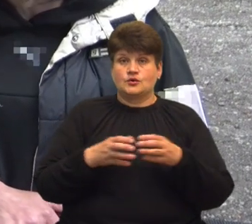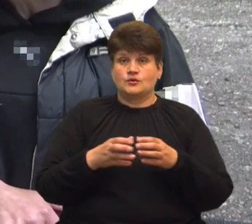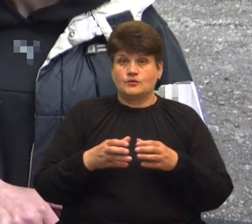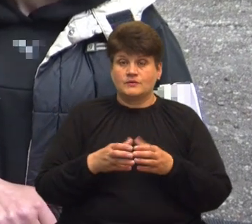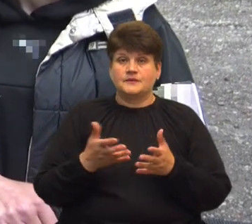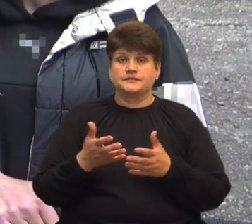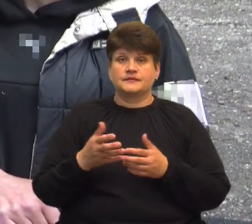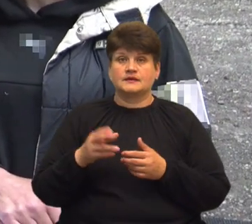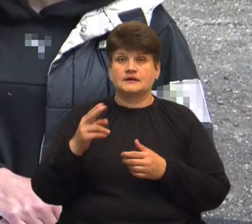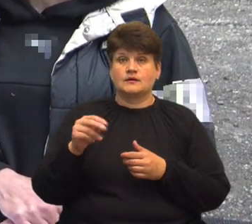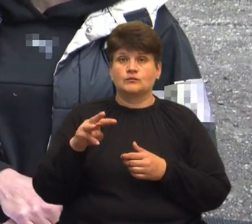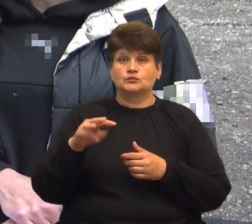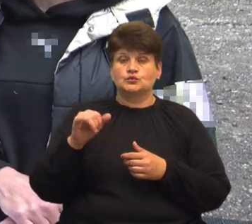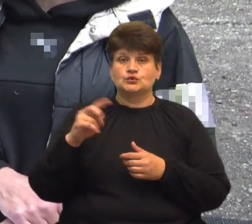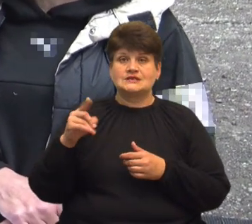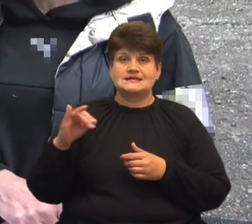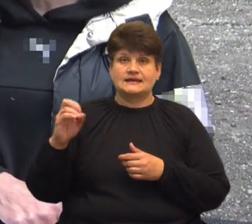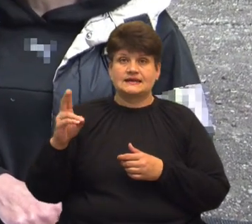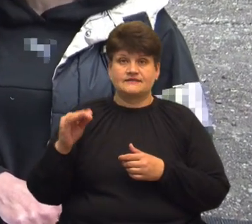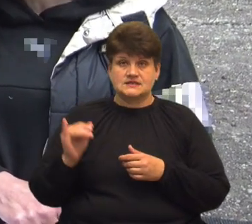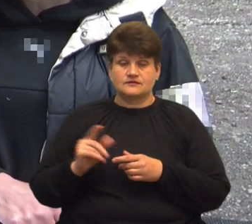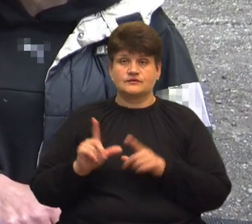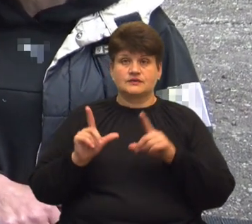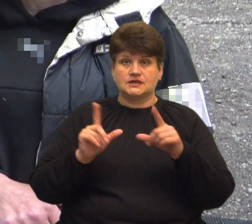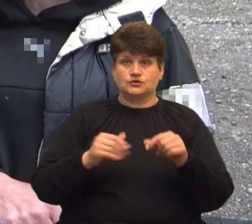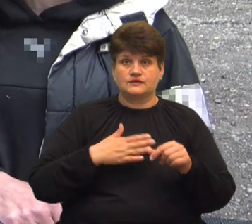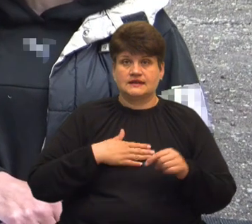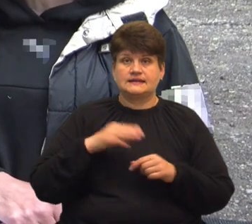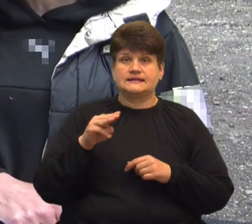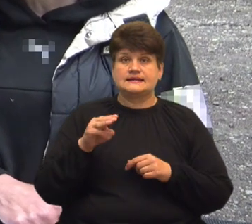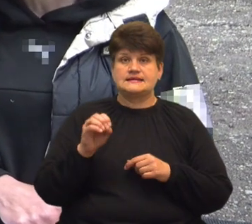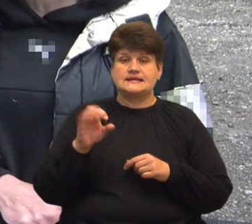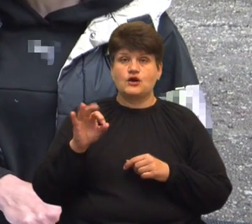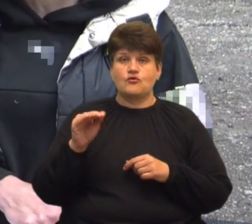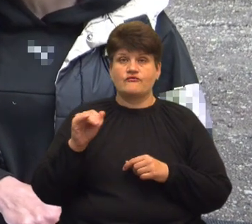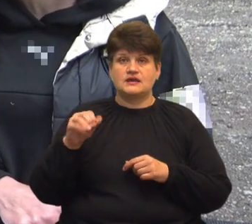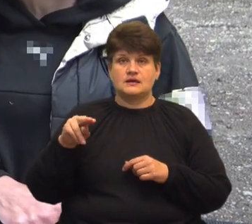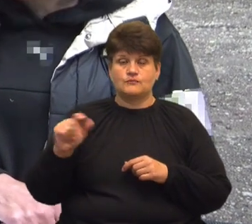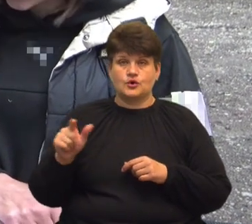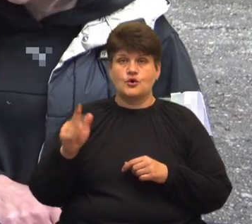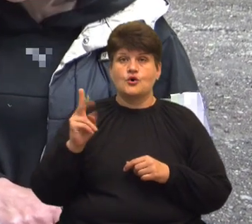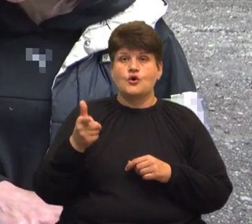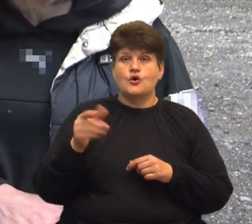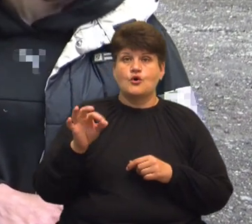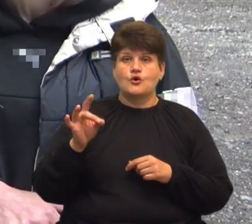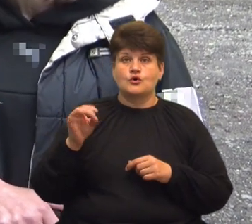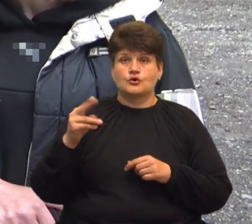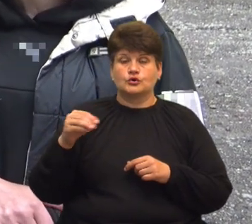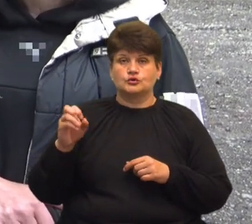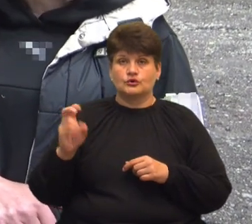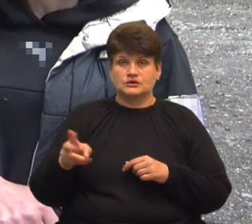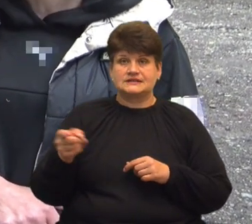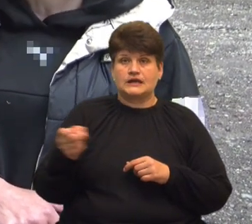Музиківська. Тому їдуть від нас, від Теофіполя, від Городка, Тернопіль, Хмельницьк, Ланівці.